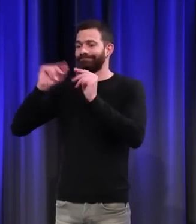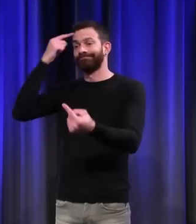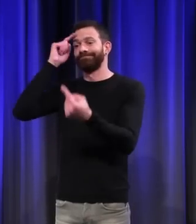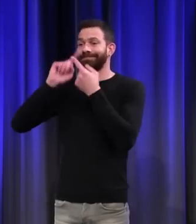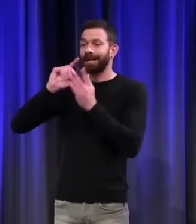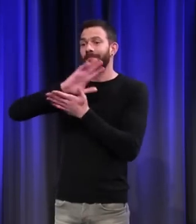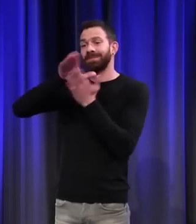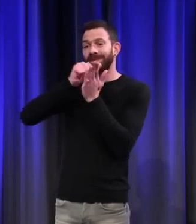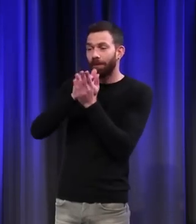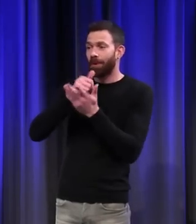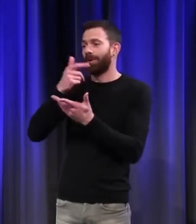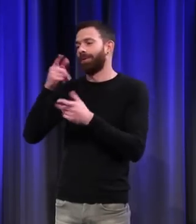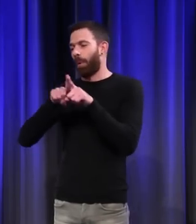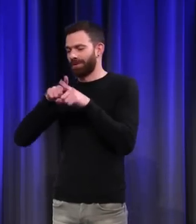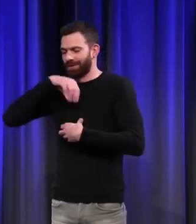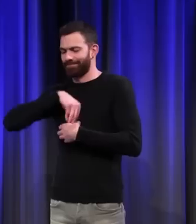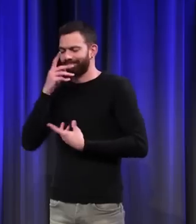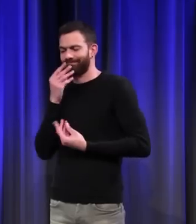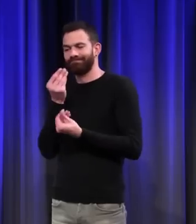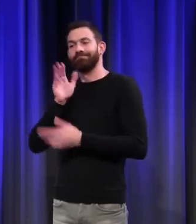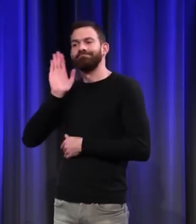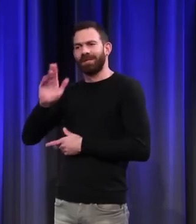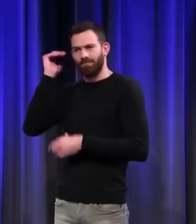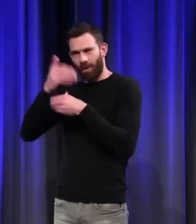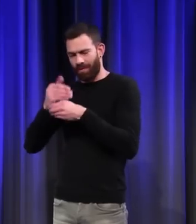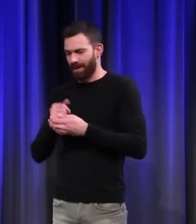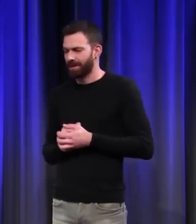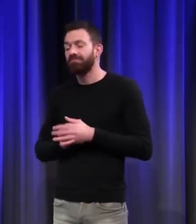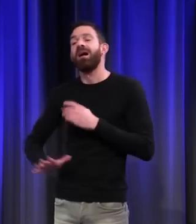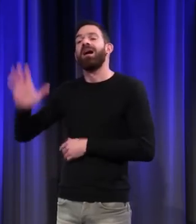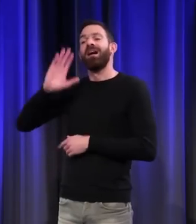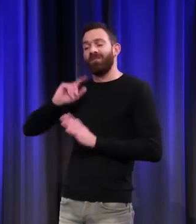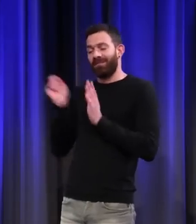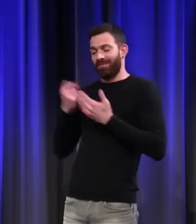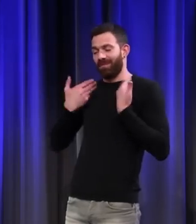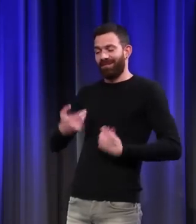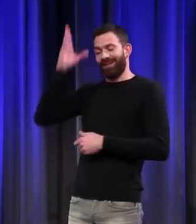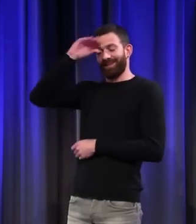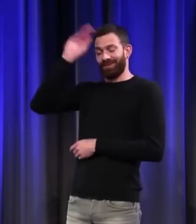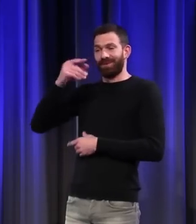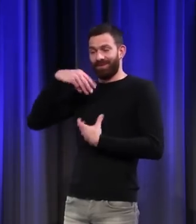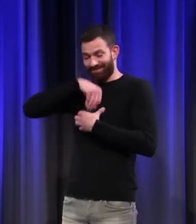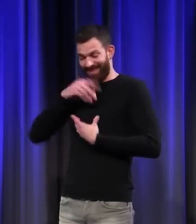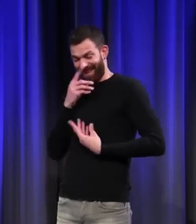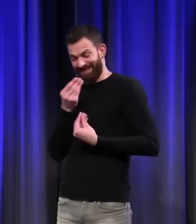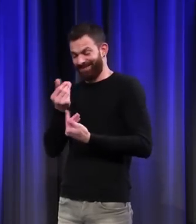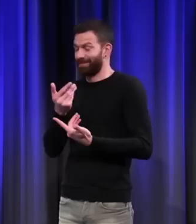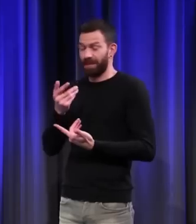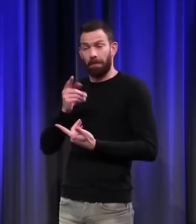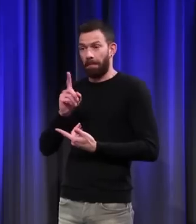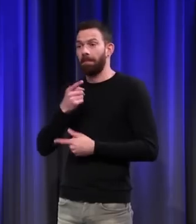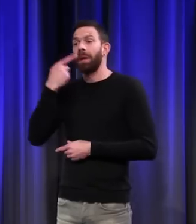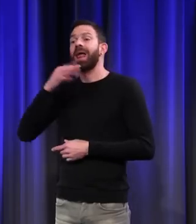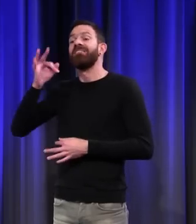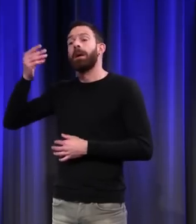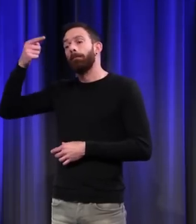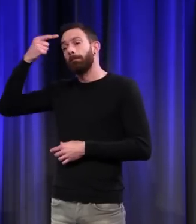sensibilité médiévale. Quand j'étais étudiant, on ne disait pas sensibilité, on disait mentalité. C'était l